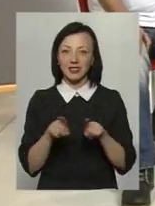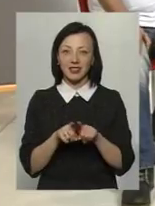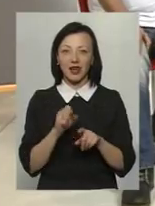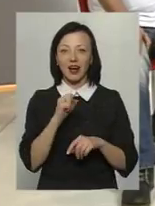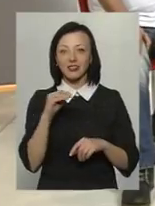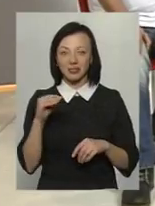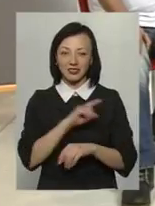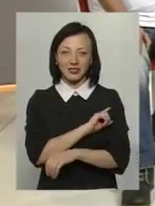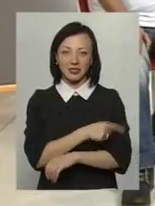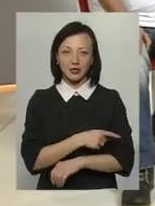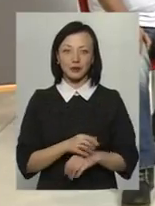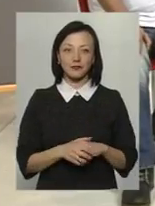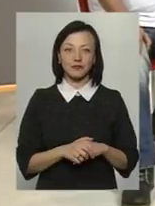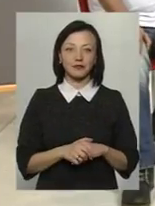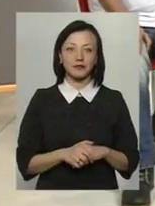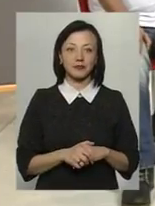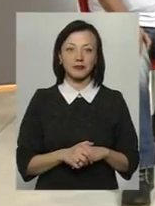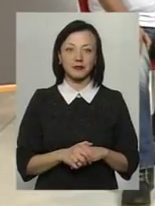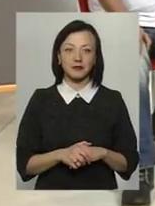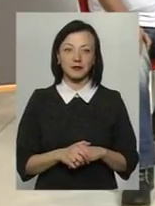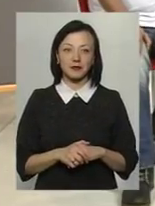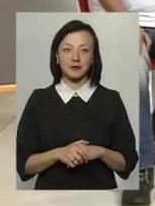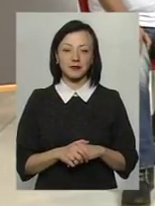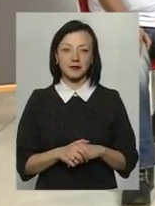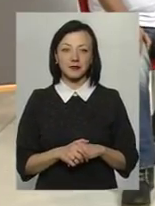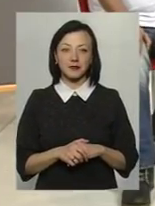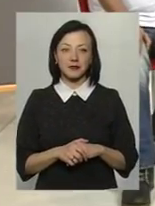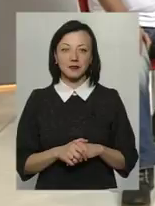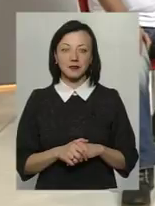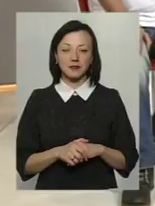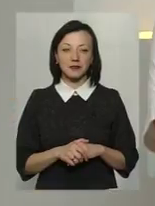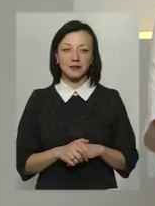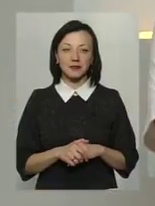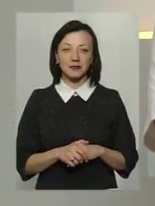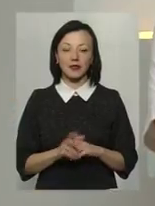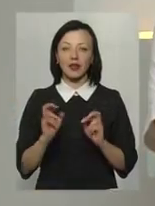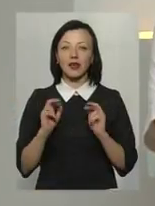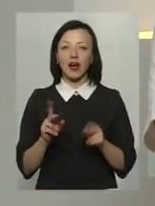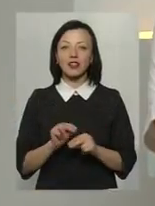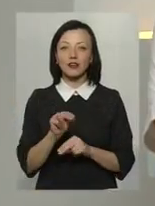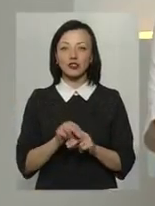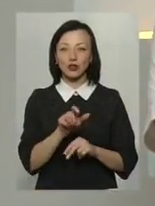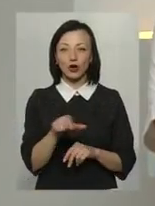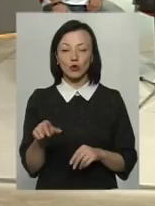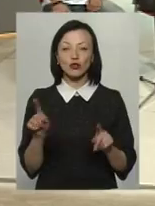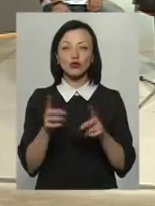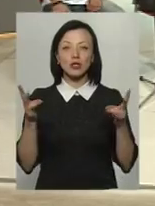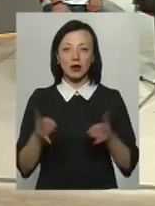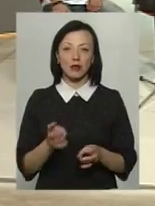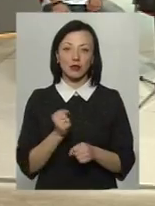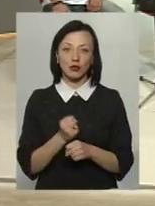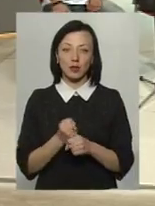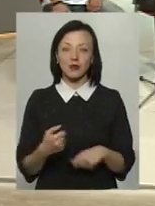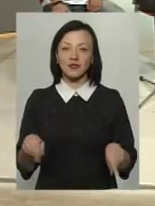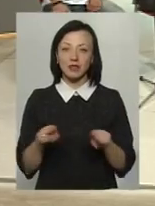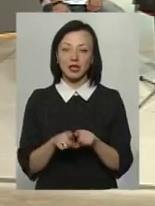аж. Разом з тим, як навчити людей, що треба зробити, щоб все-таки